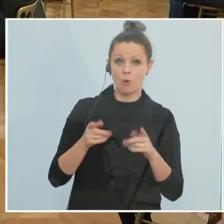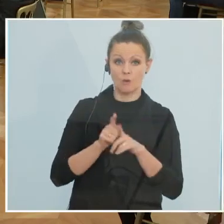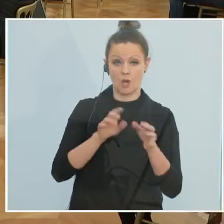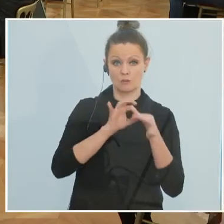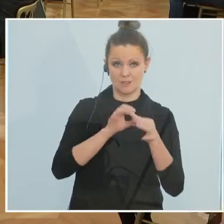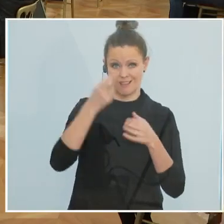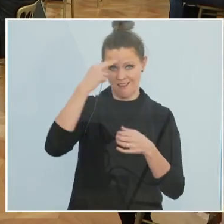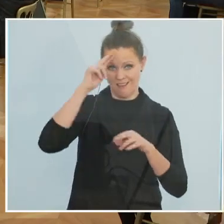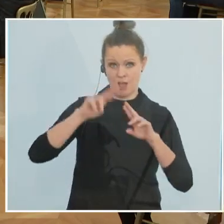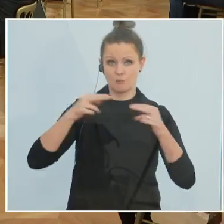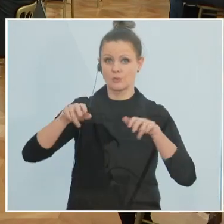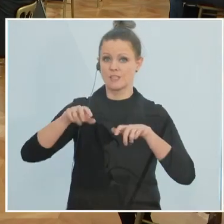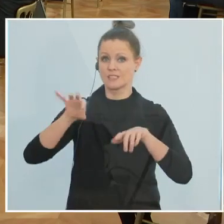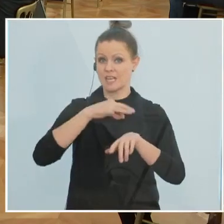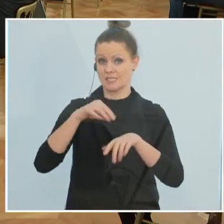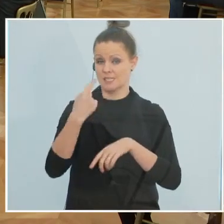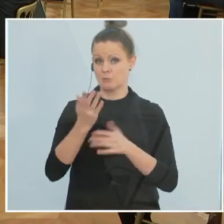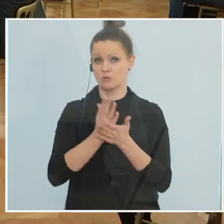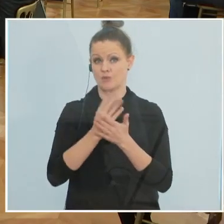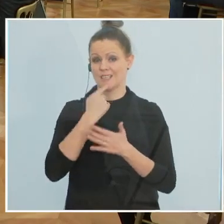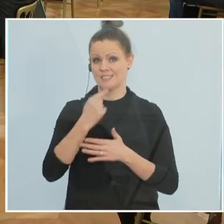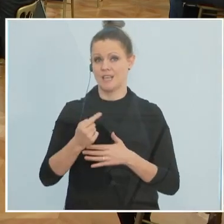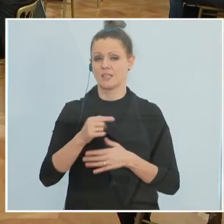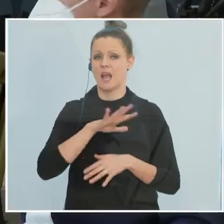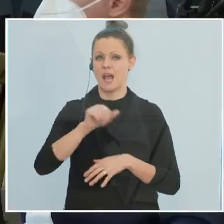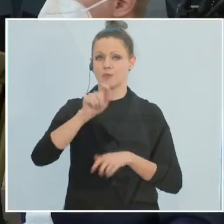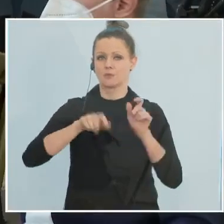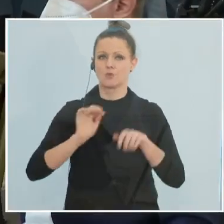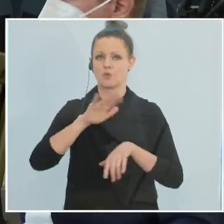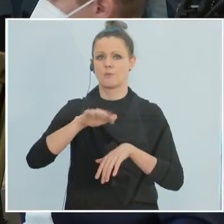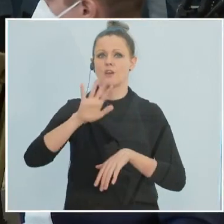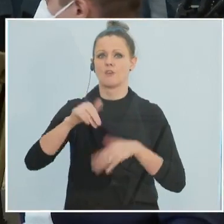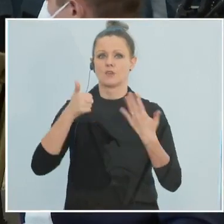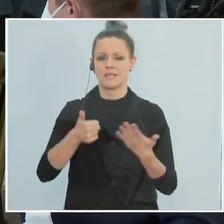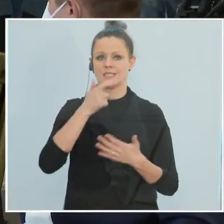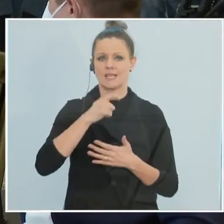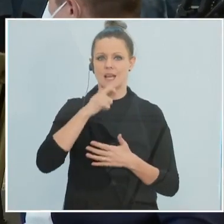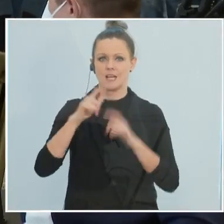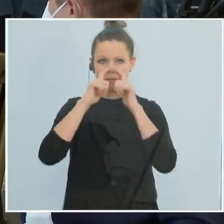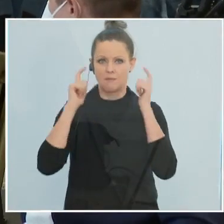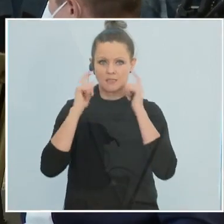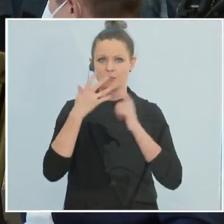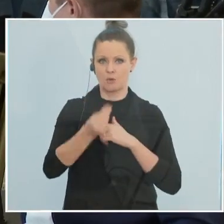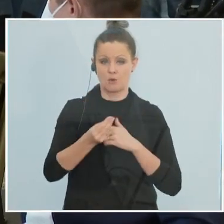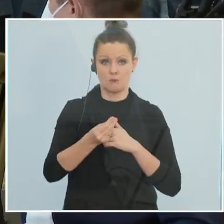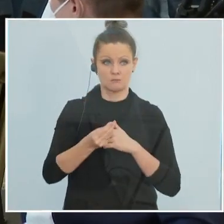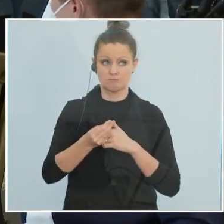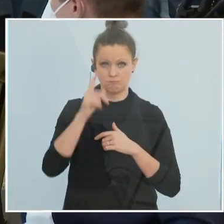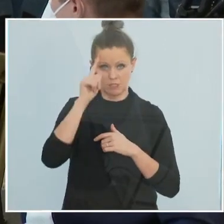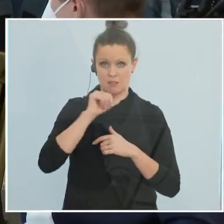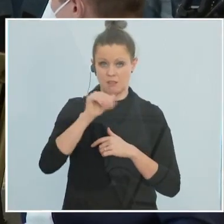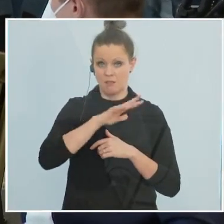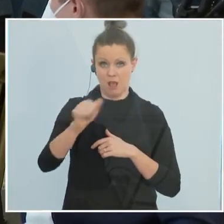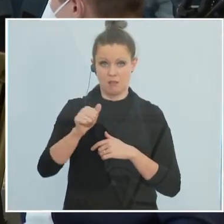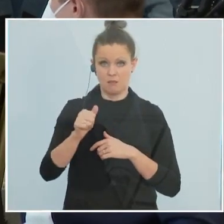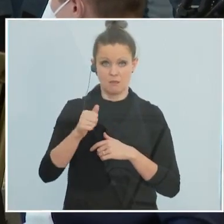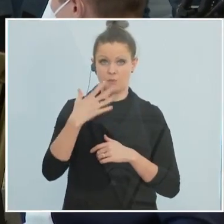Herr Bundeskanzler, haben angekündigt, damals im Dezember, alle über 65 Masken bekommen. Laut unserem Wissensstand haben das immer noch nicht alle.